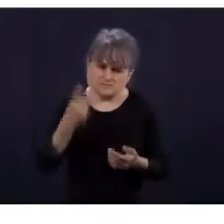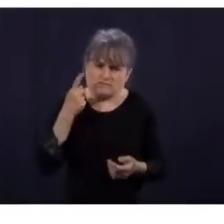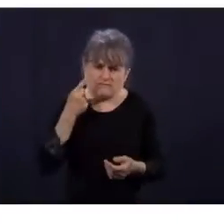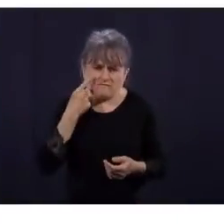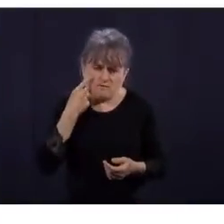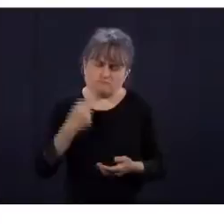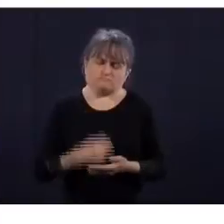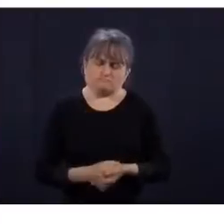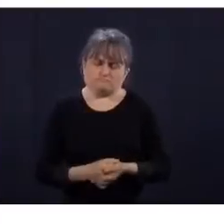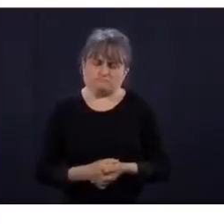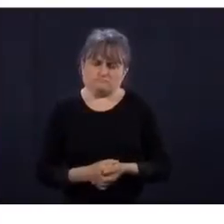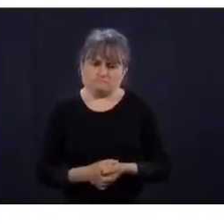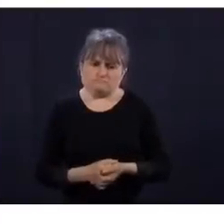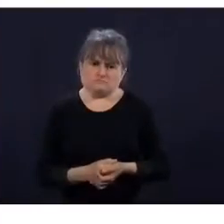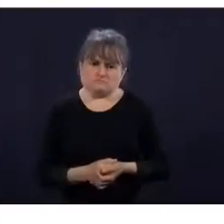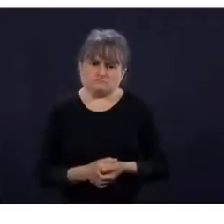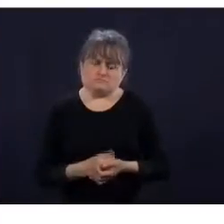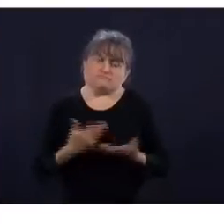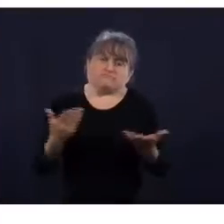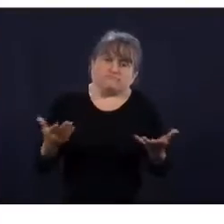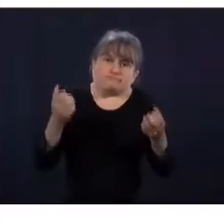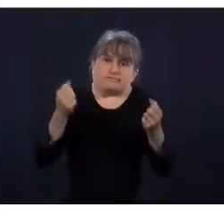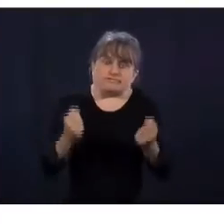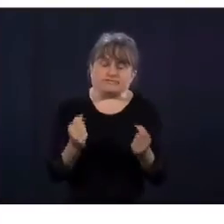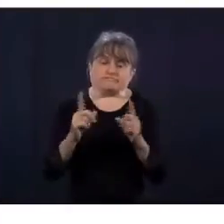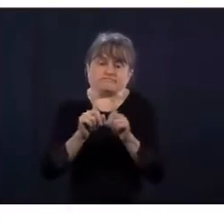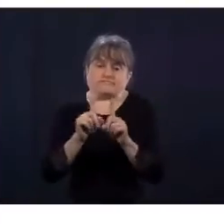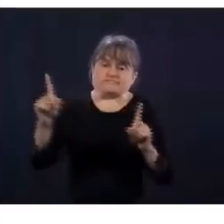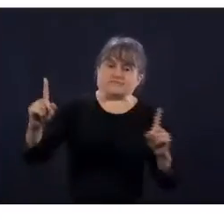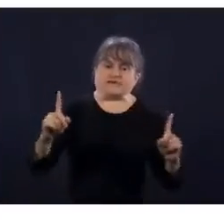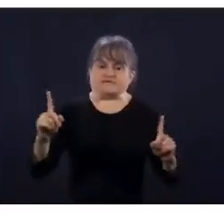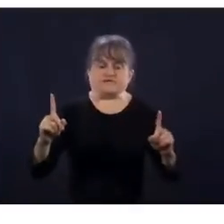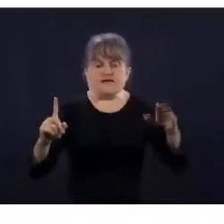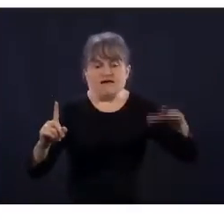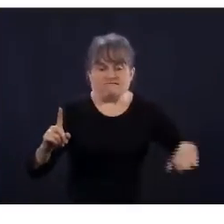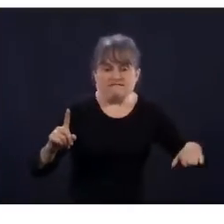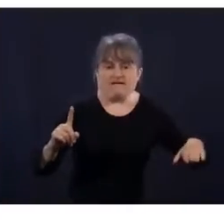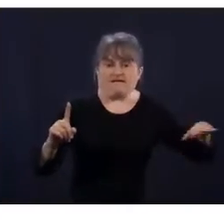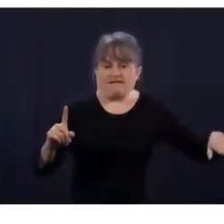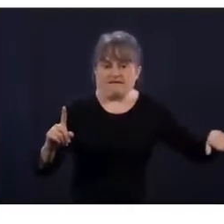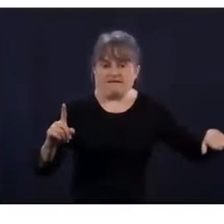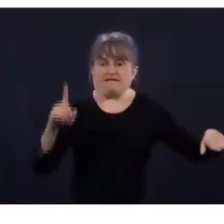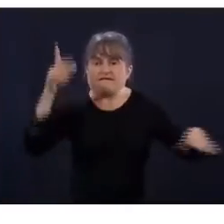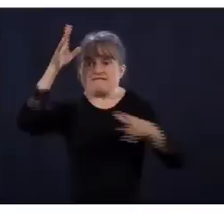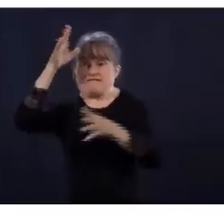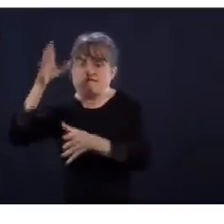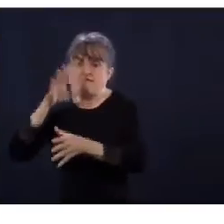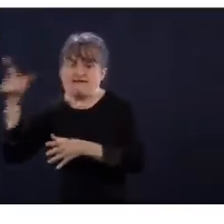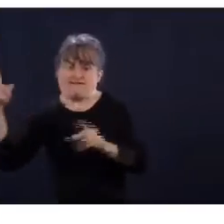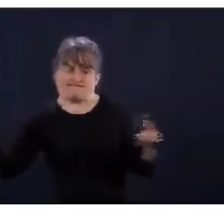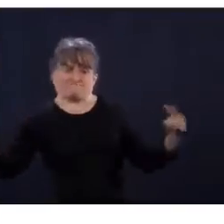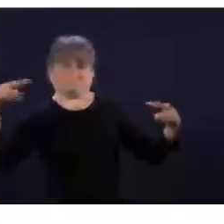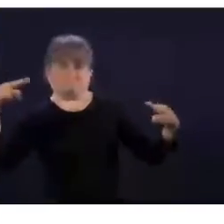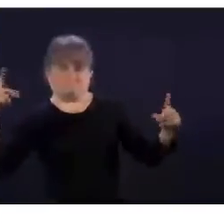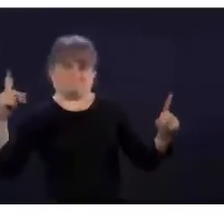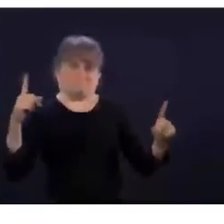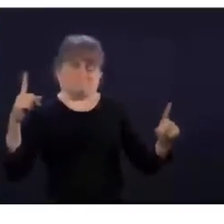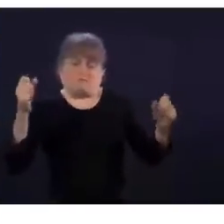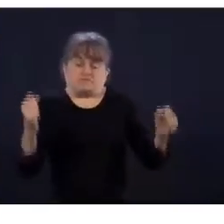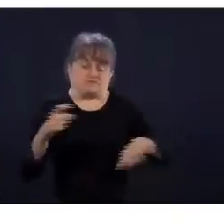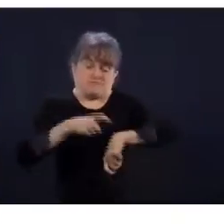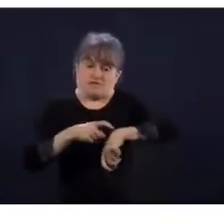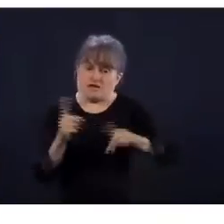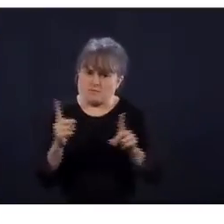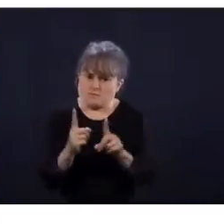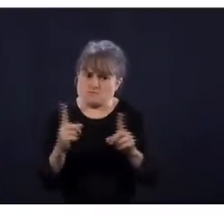la contredit ailleurs. Il faut faire les analyses méthodologiques. Prochaine question, Alain Laforêt, TVA Nouvelles. Bonjour, M. le Premier ministre. Mme